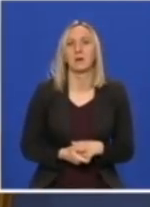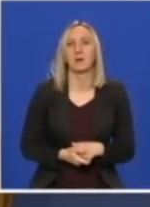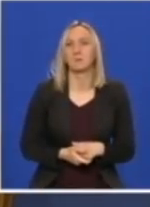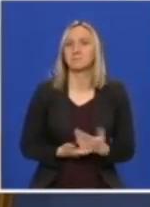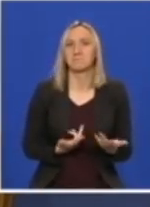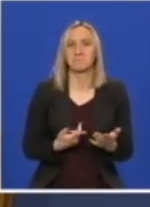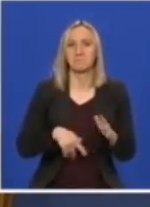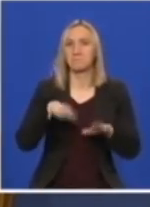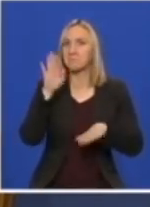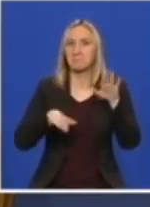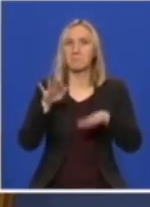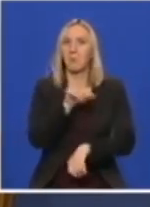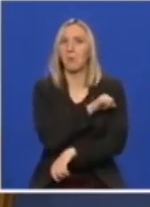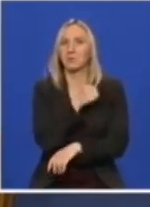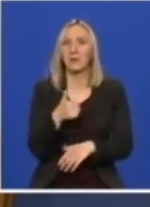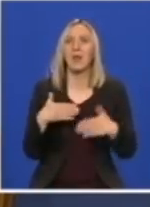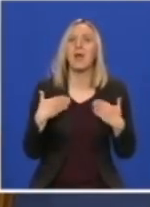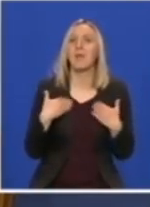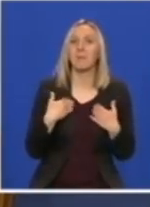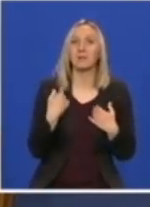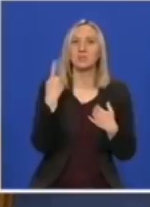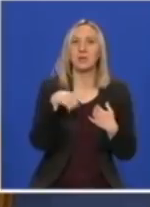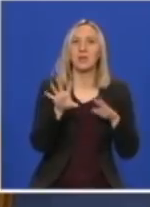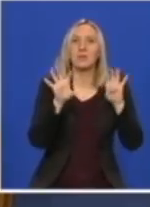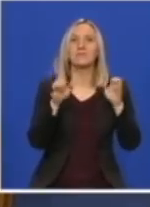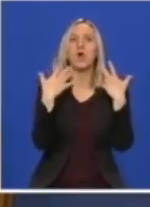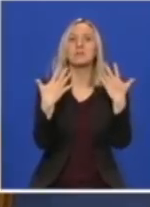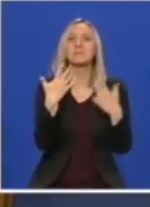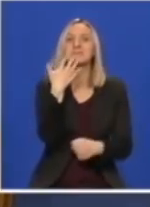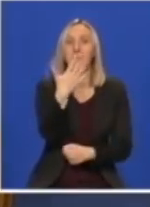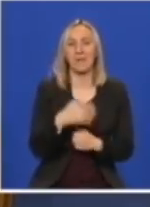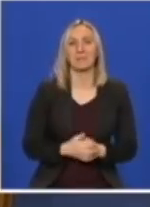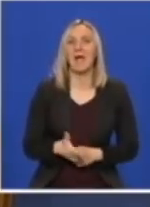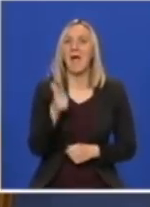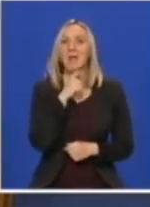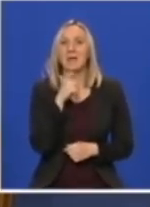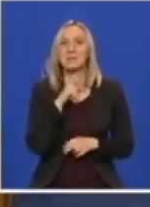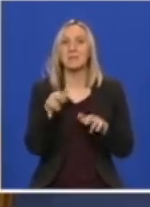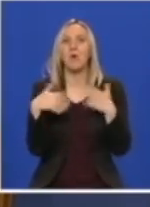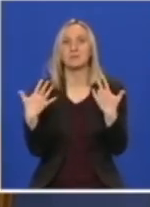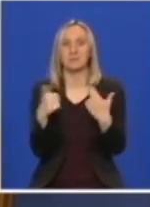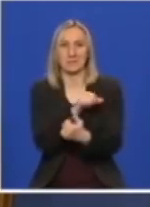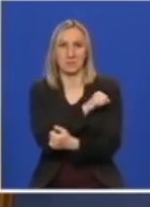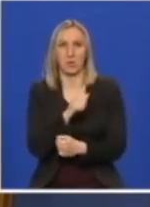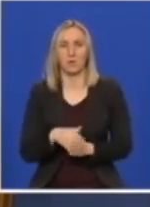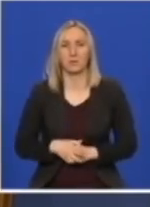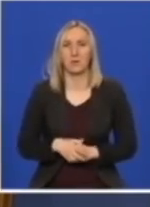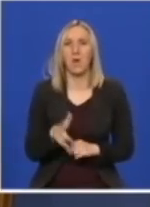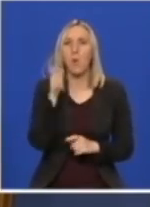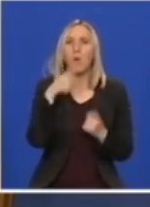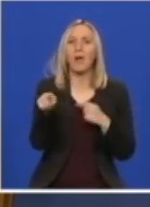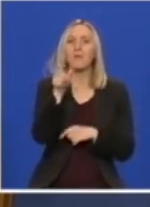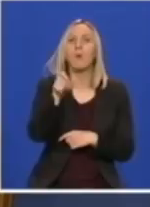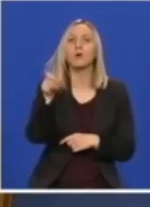šarenolika je starostna struktura, najmlađi pacijent je 85. godište, najstariji u ovom trenutku ima 80 godina. Mahom se radi o